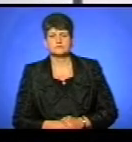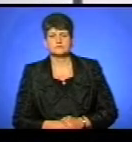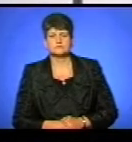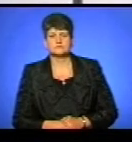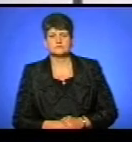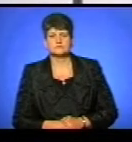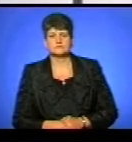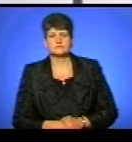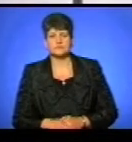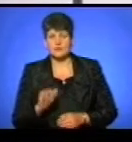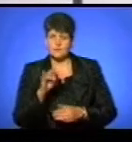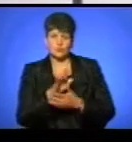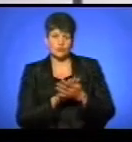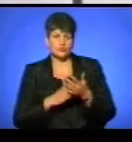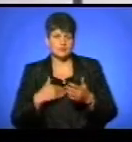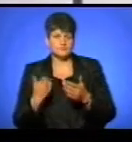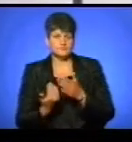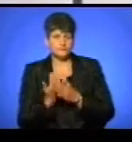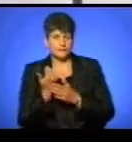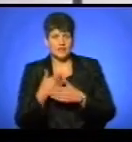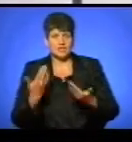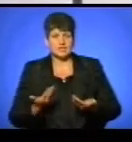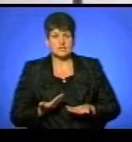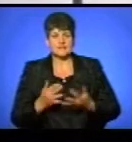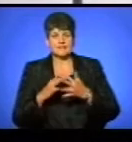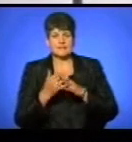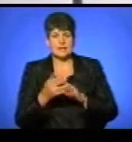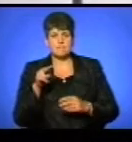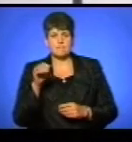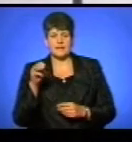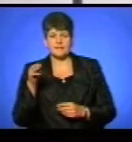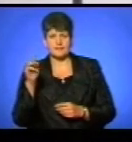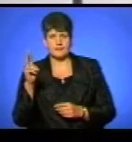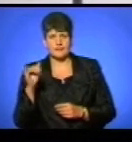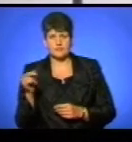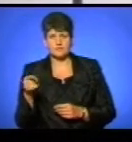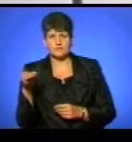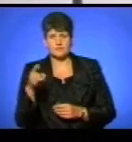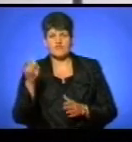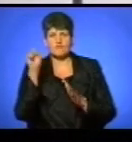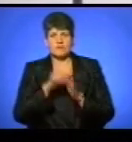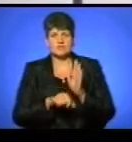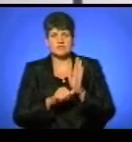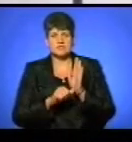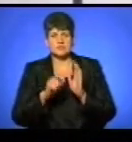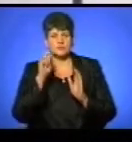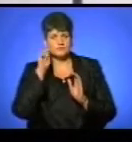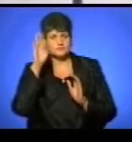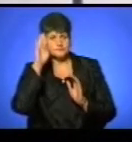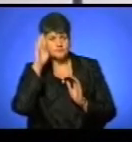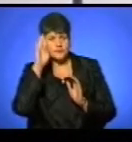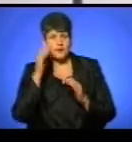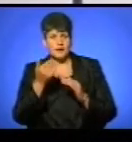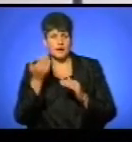І продовжуємо наш випуск. Житель села Петриків Тернопільського району у своєму домі вбив 60-річного чоловіка. Перед тим